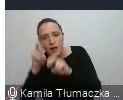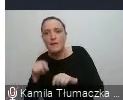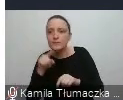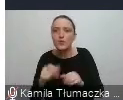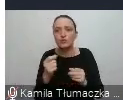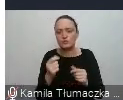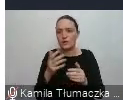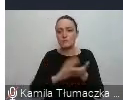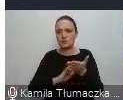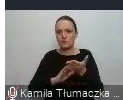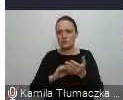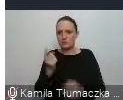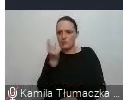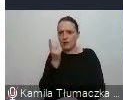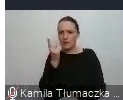coś piszę.